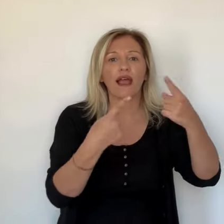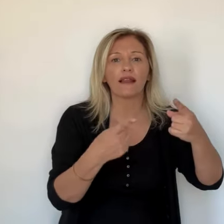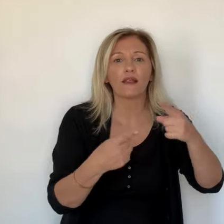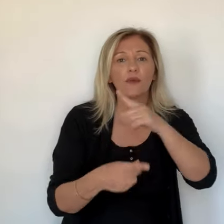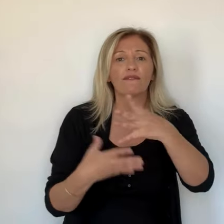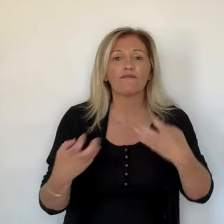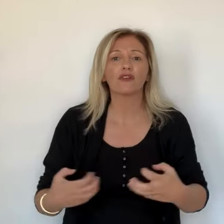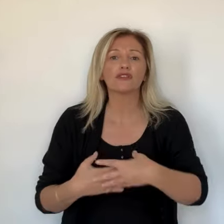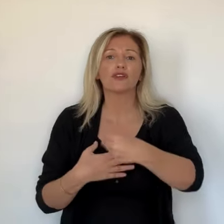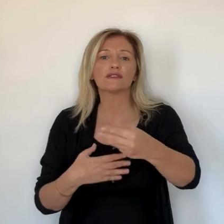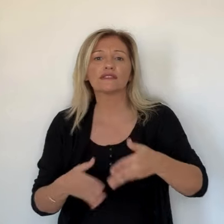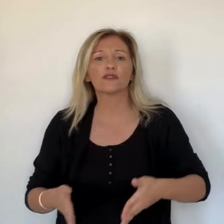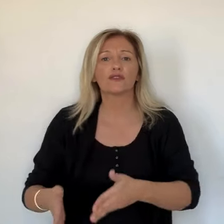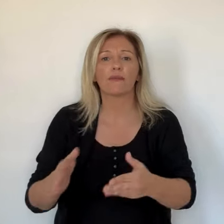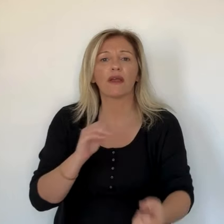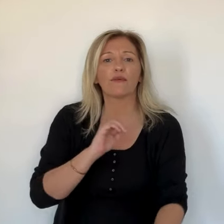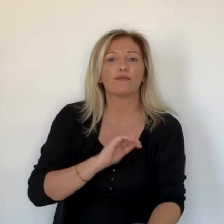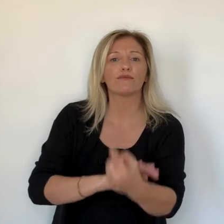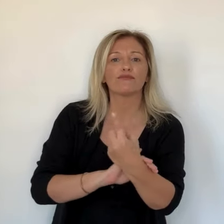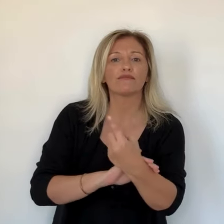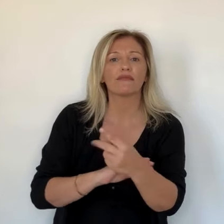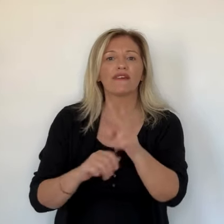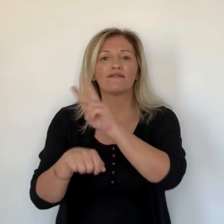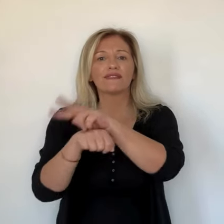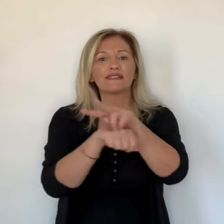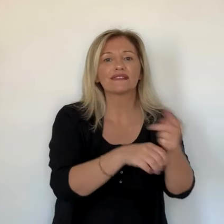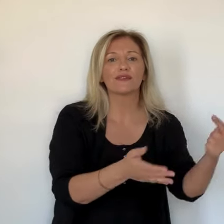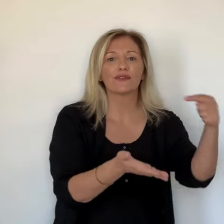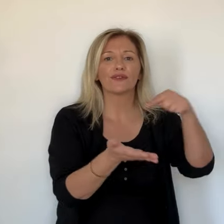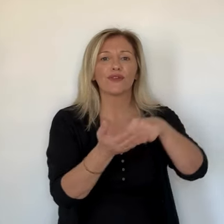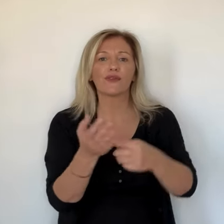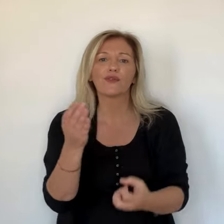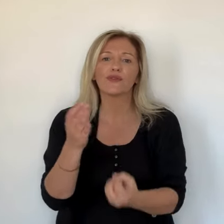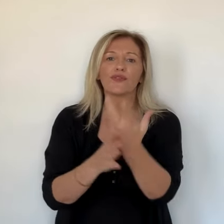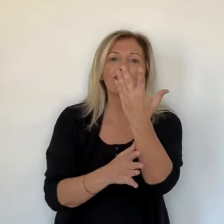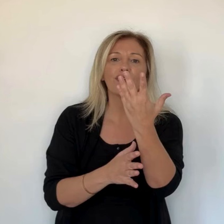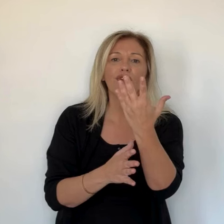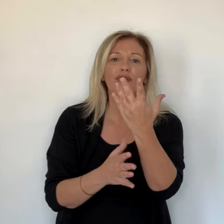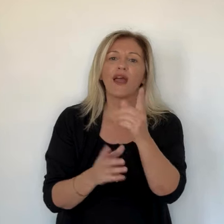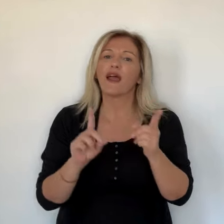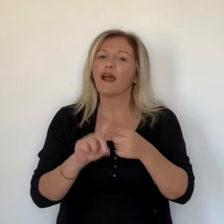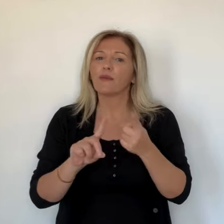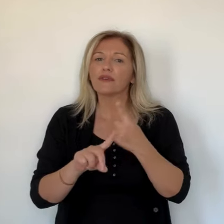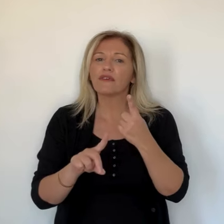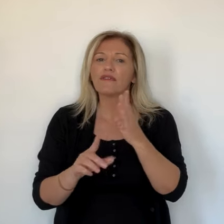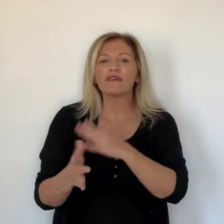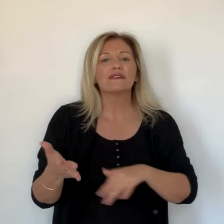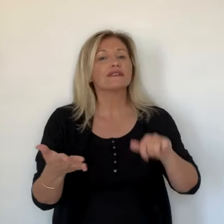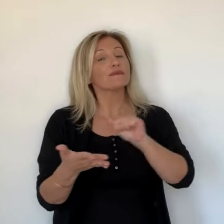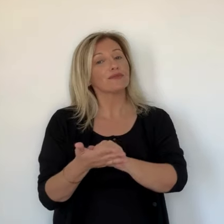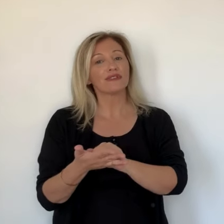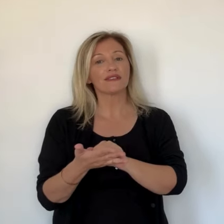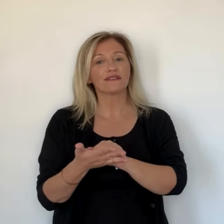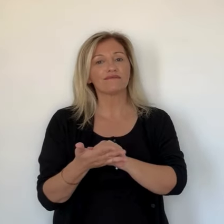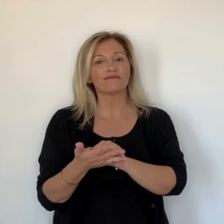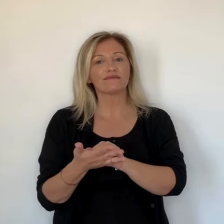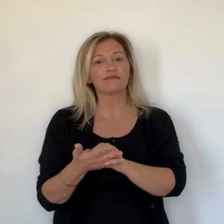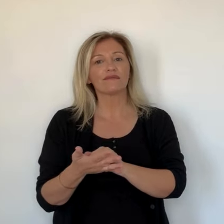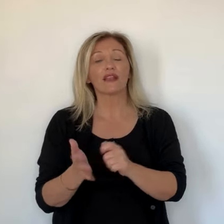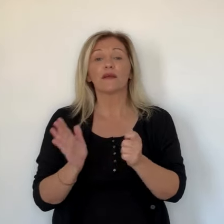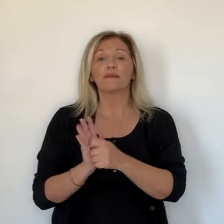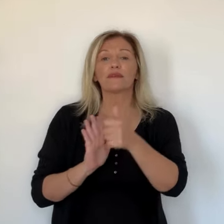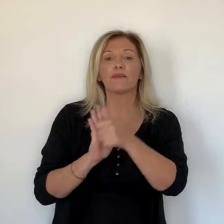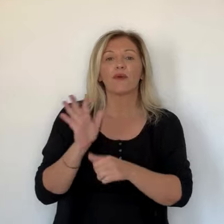autres papes n'ont pas encore voyagé. Sortir un petit peu des chemins battus en quelque sorte, des lieux importants et symboliques où